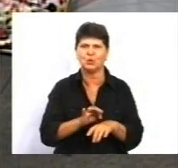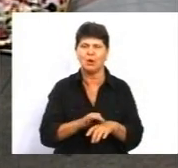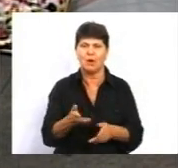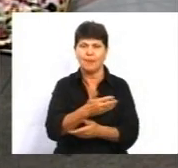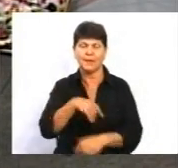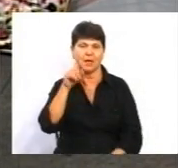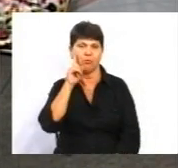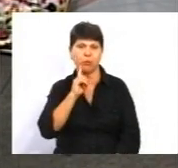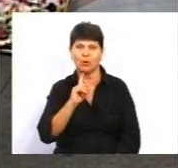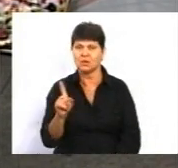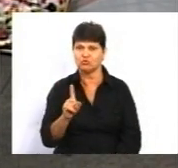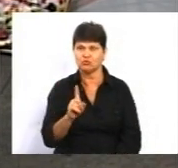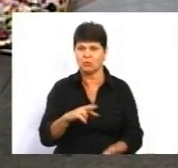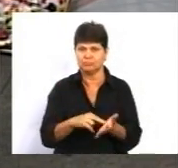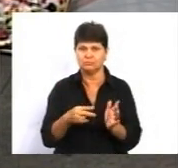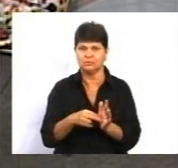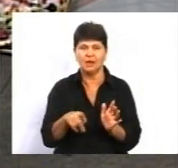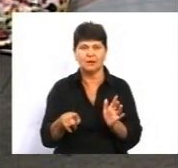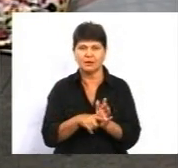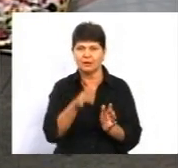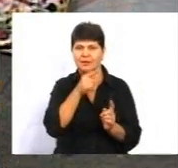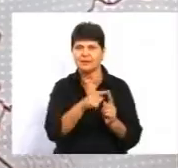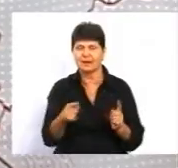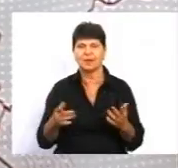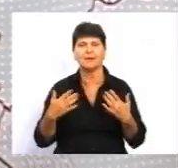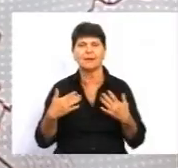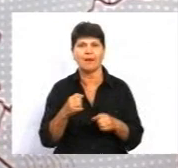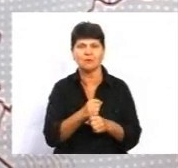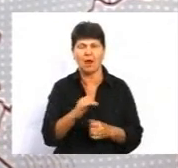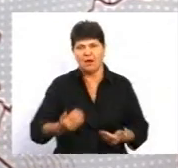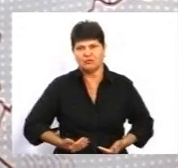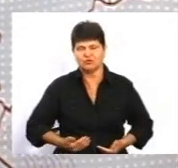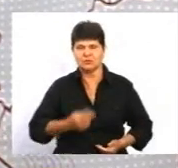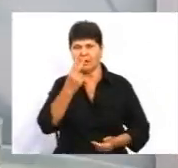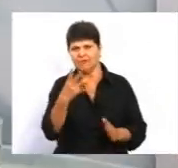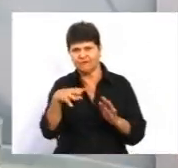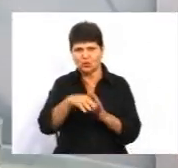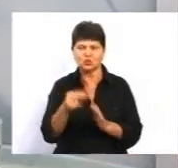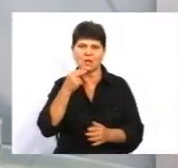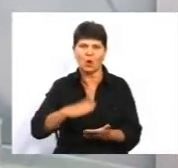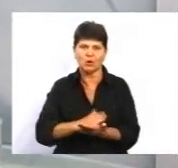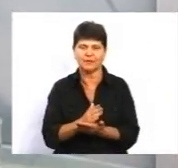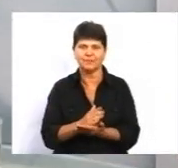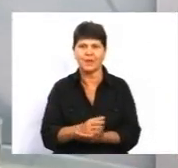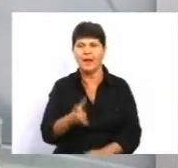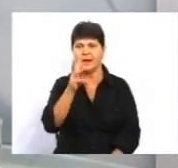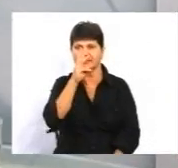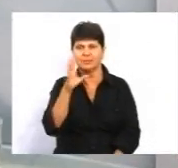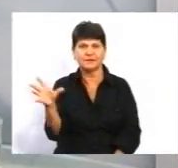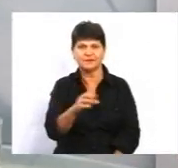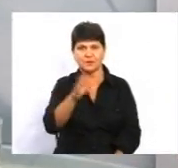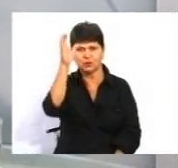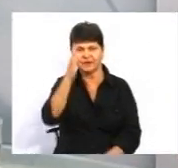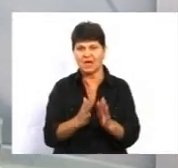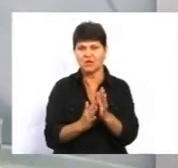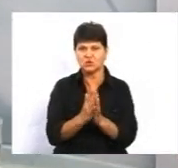що ставимо такі терміни канікул. А в життям несе свої корективи. Ну і зарплата всіх освітян зросте від